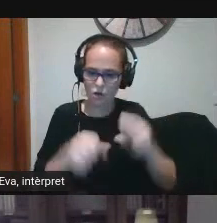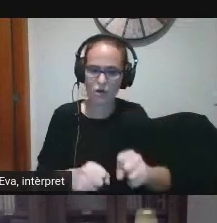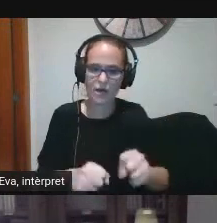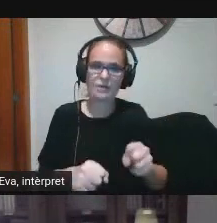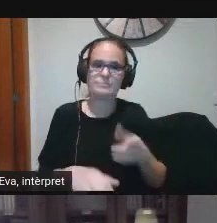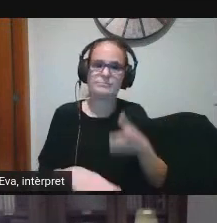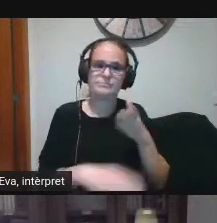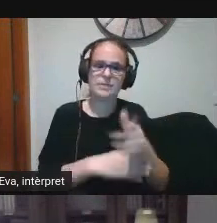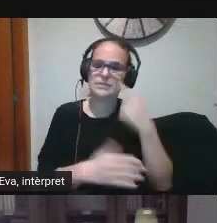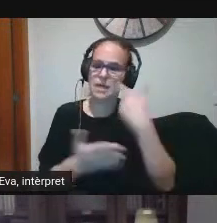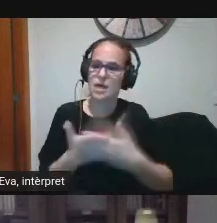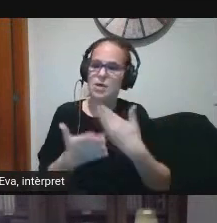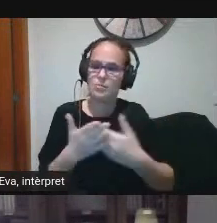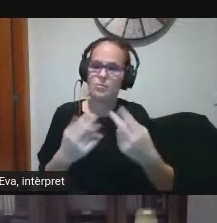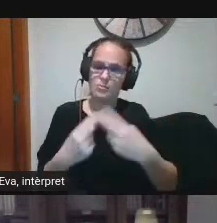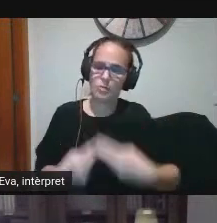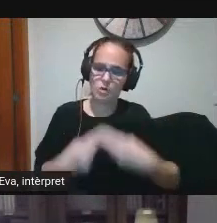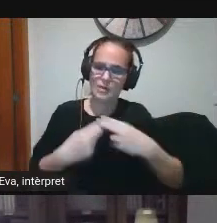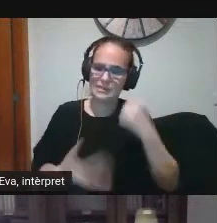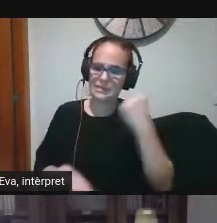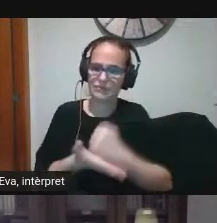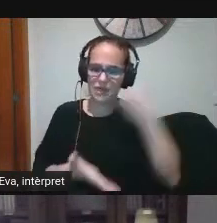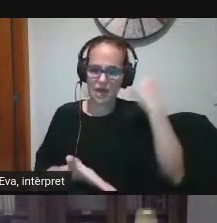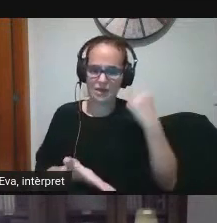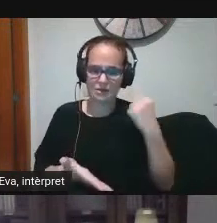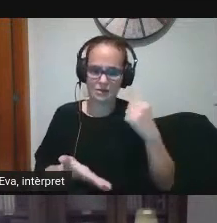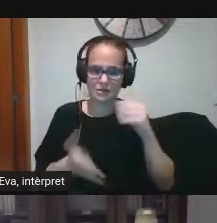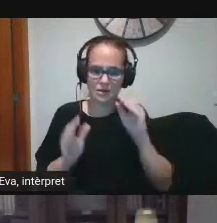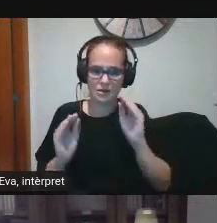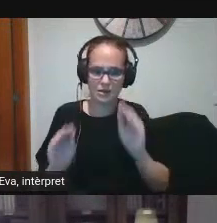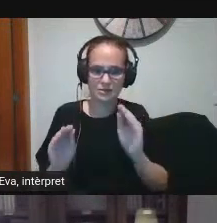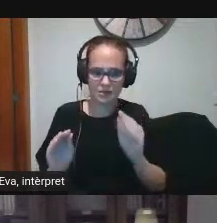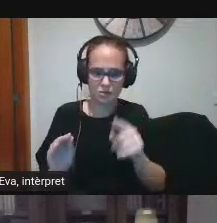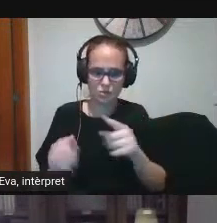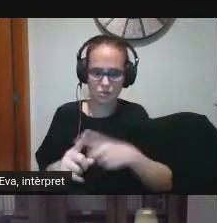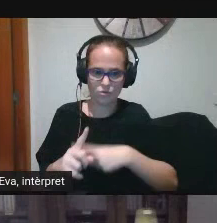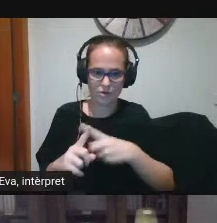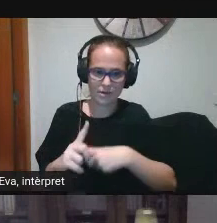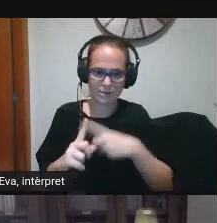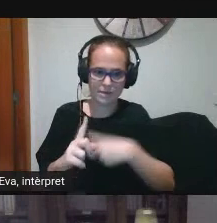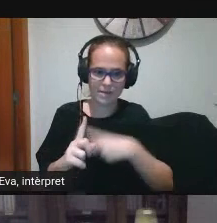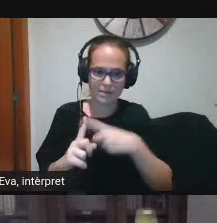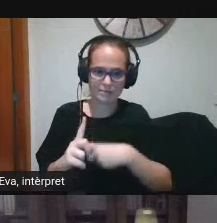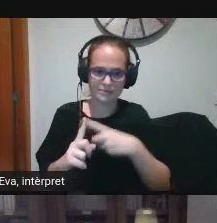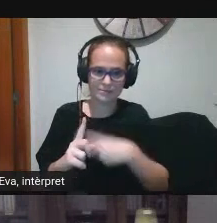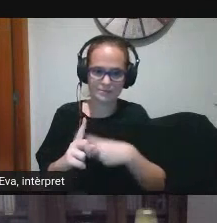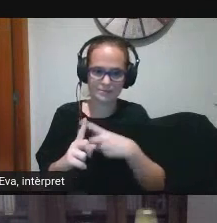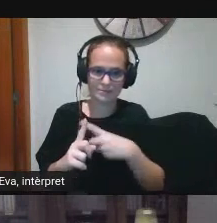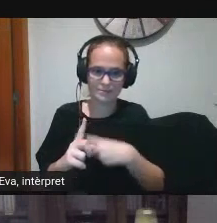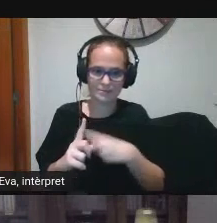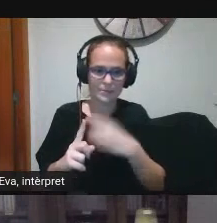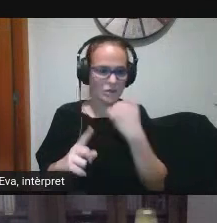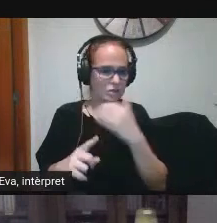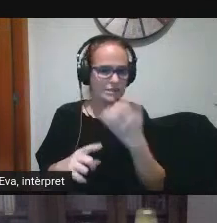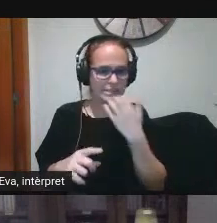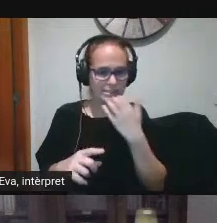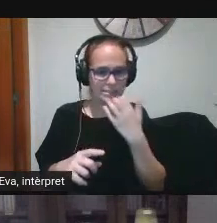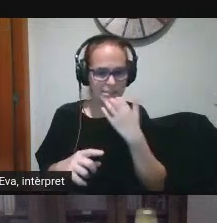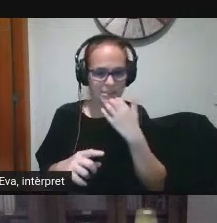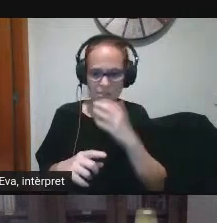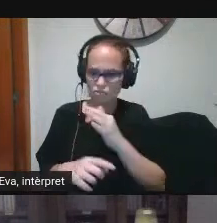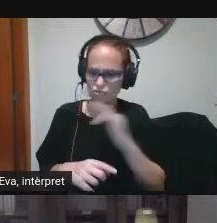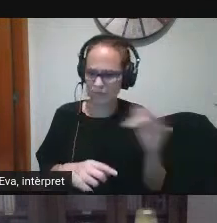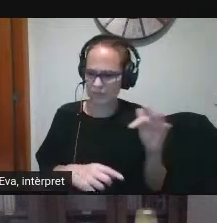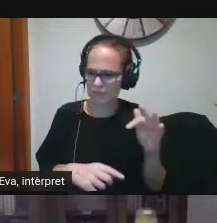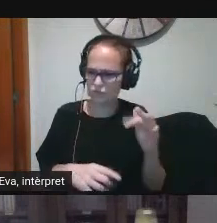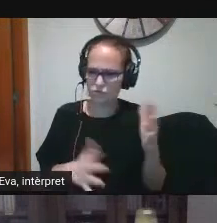per tal de certificar el teu nivell no sé si és submetiu em sembla